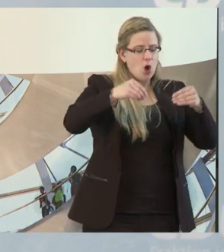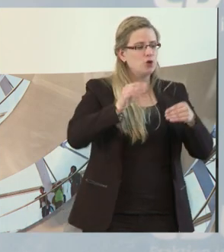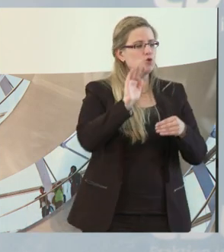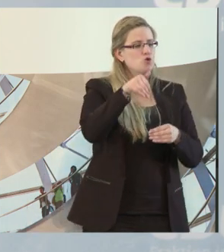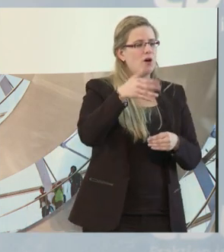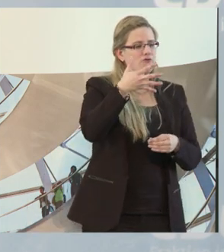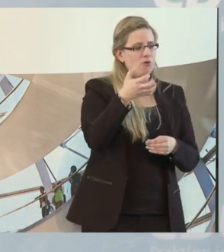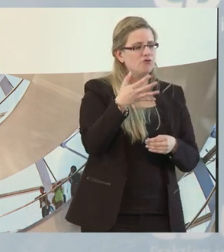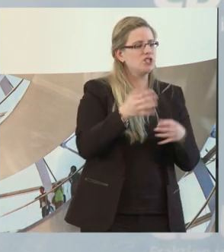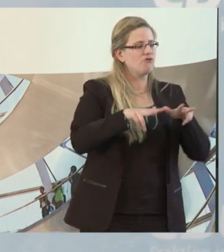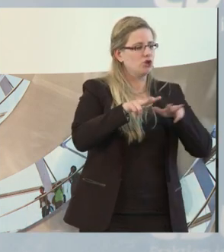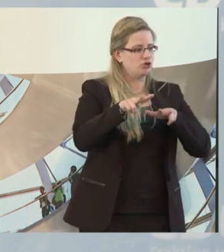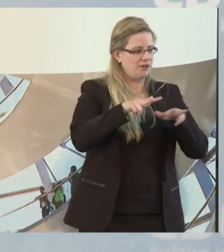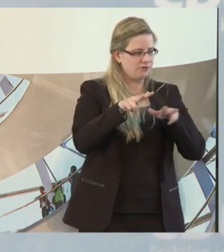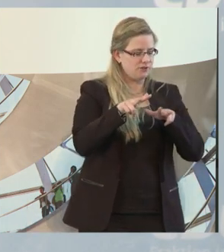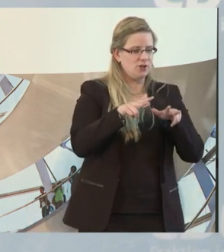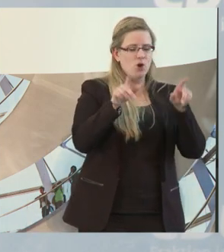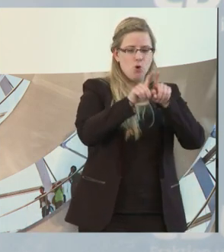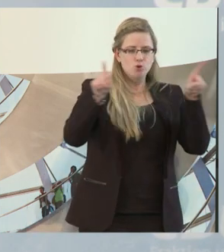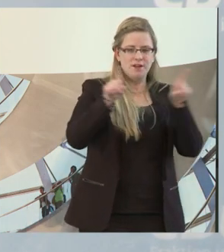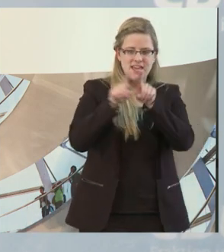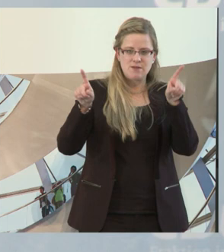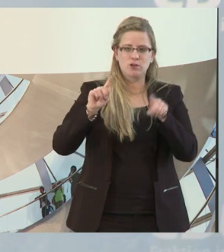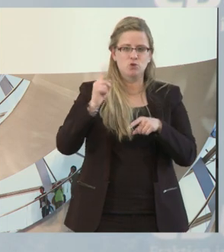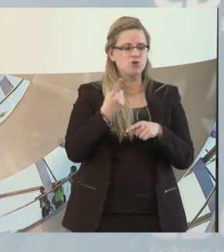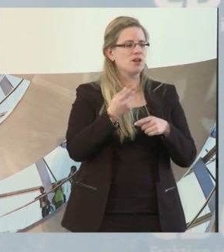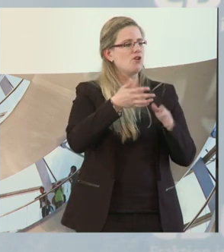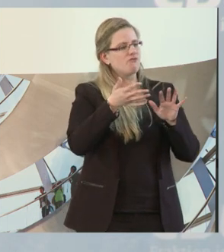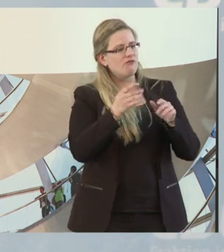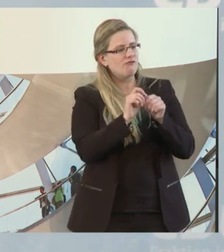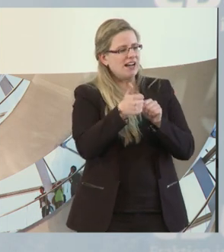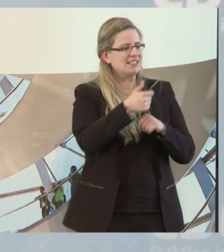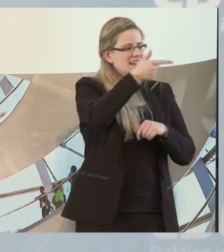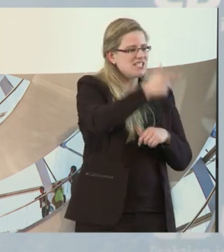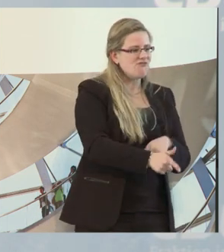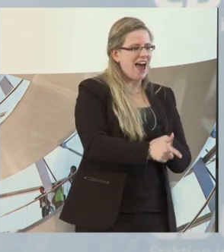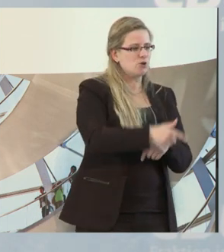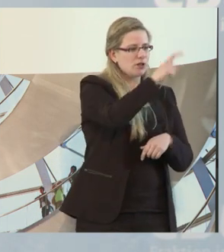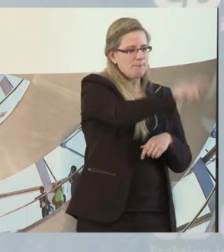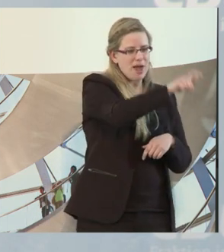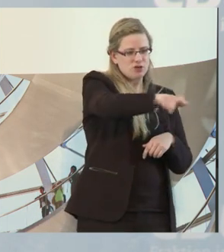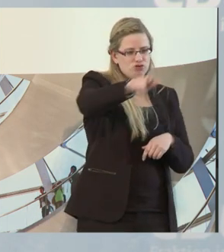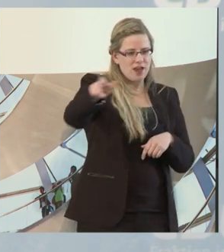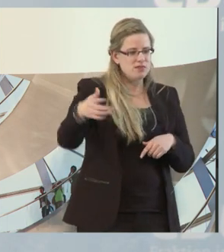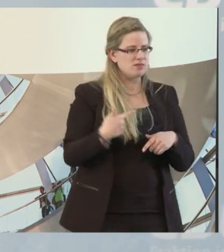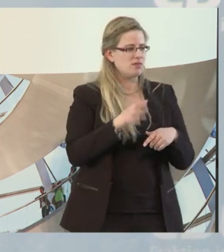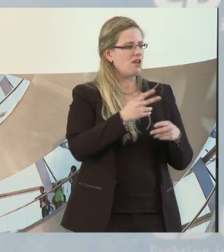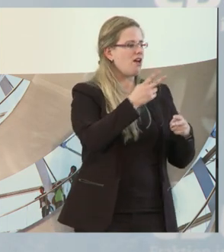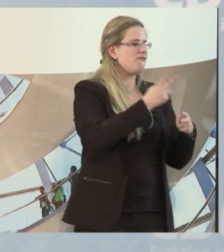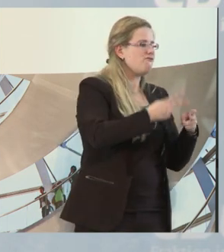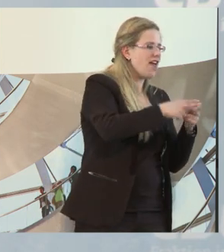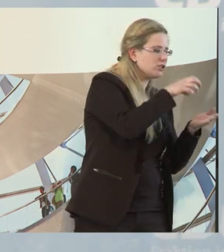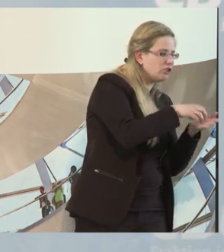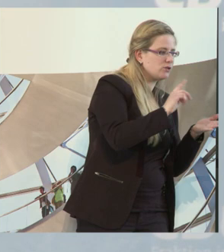beschäftigen, qualifizieren, unterstützen circa 200 Menschen der Zielgruppe für Integrationsprojekte und Werkstätten.